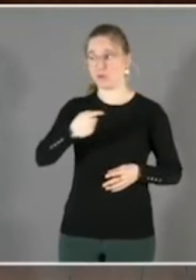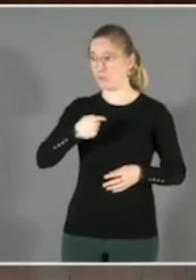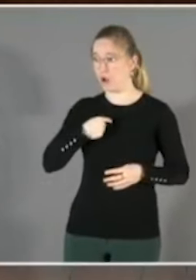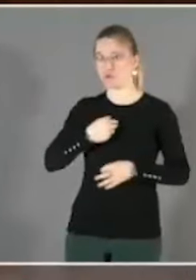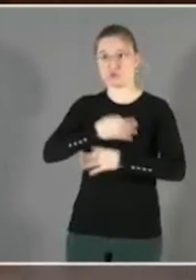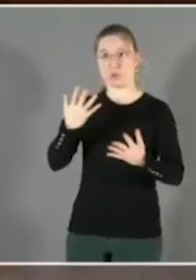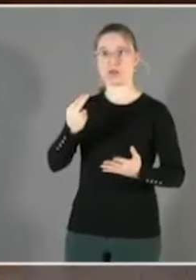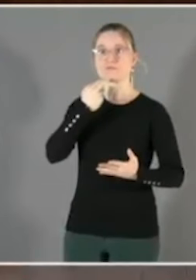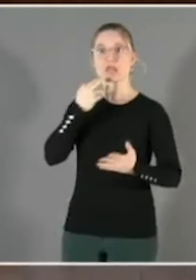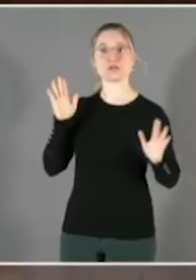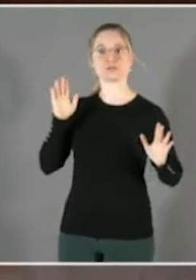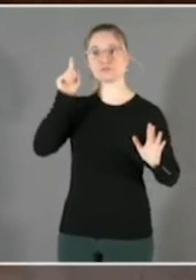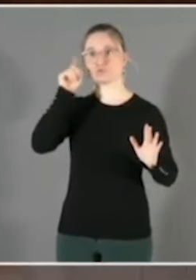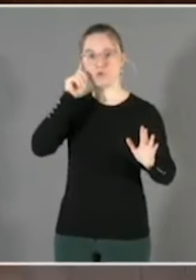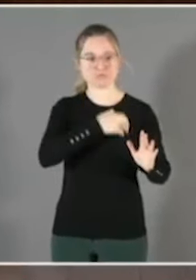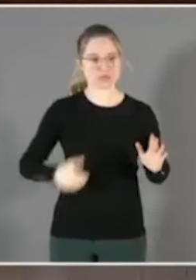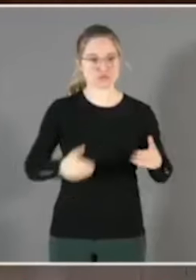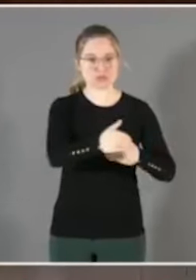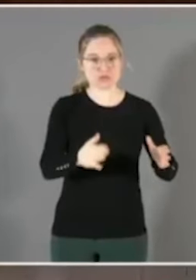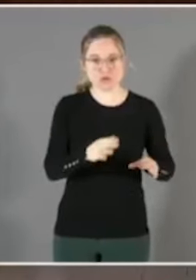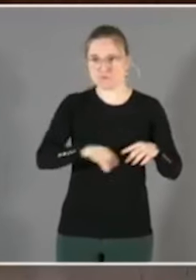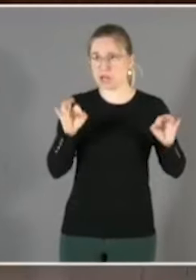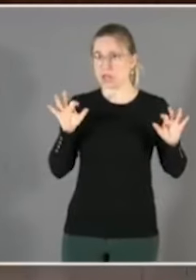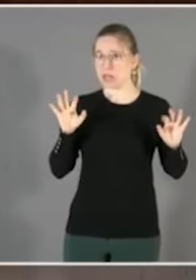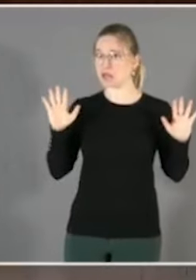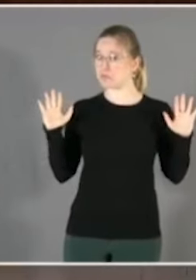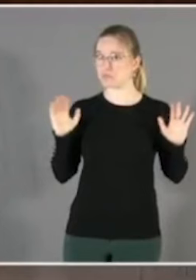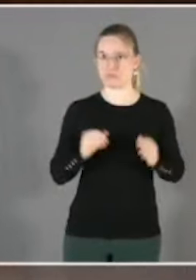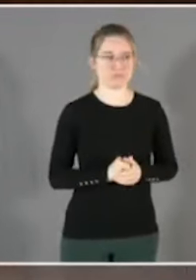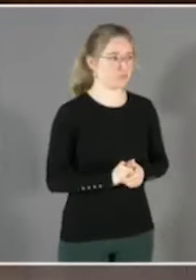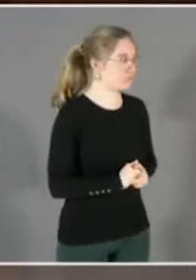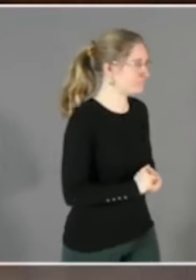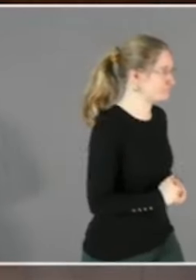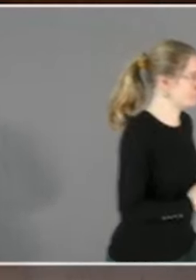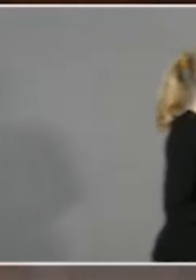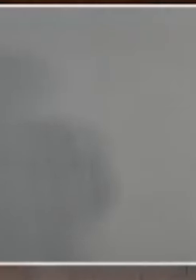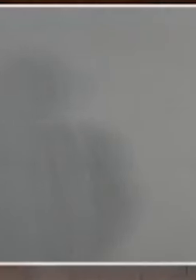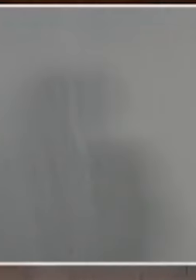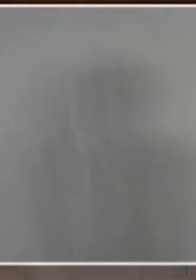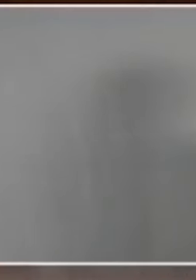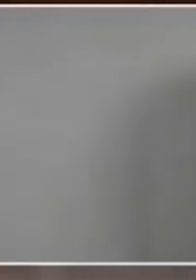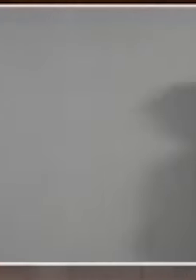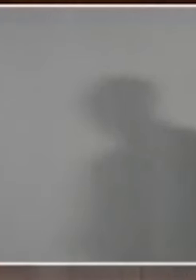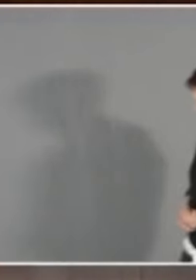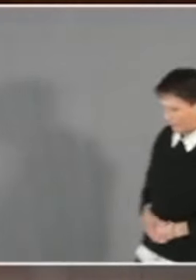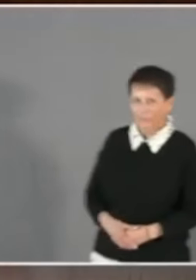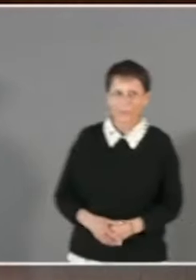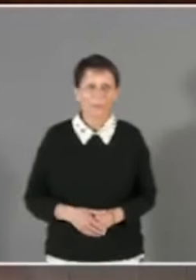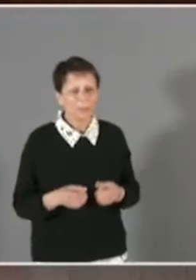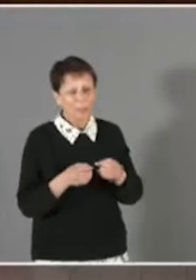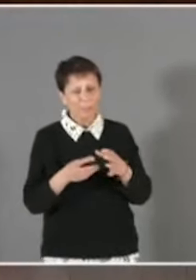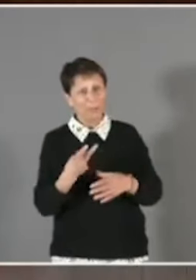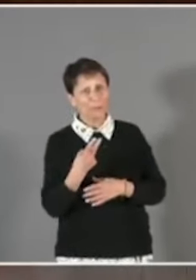de la mairie de secteur. Votre majorité s'est déplacée. Votre majorité, les représentants de votre majorité se sont déplacés il y a quelques